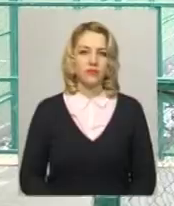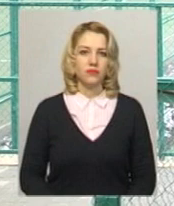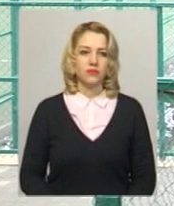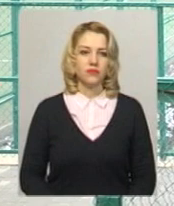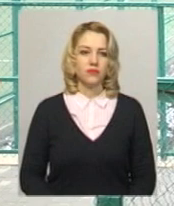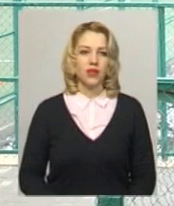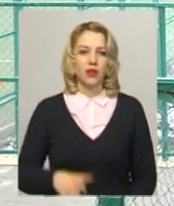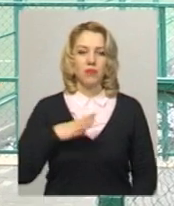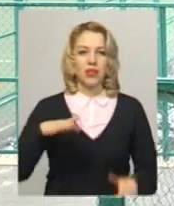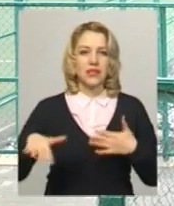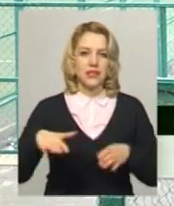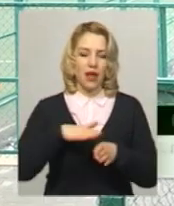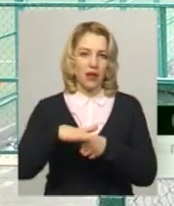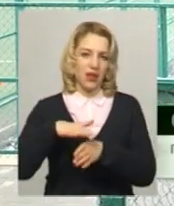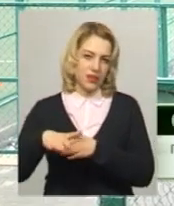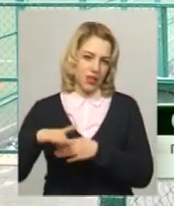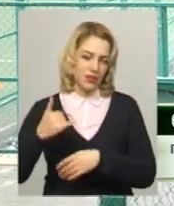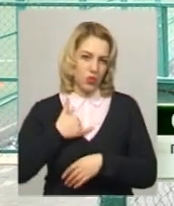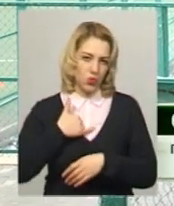Була слабка реалізація в нас.